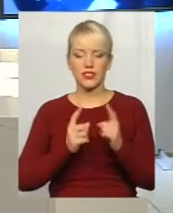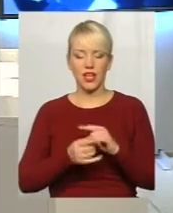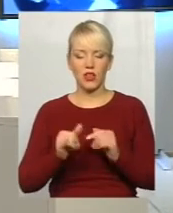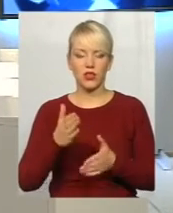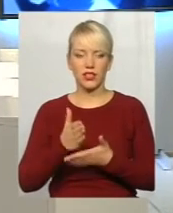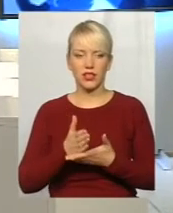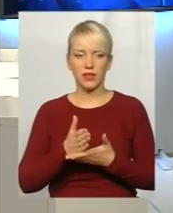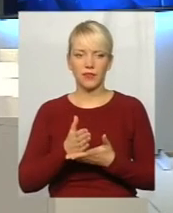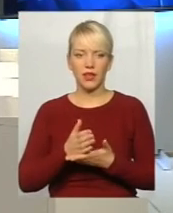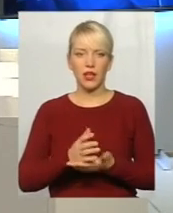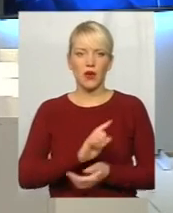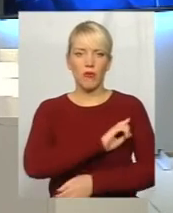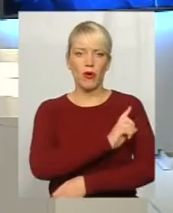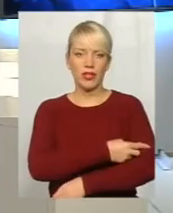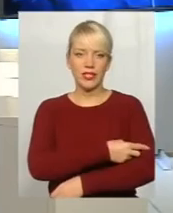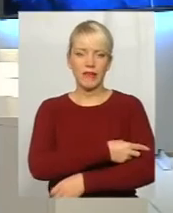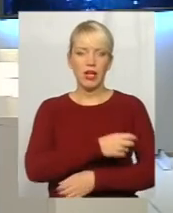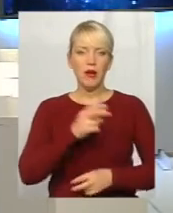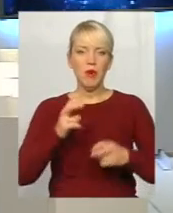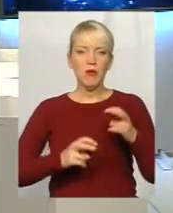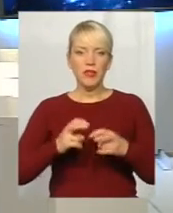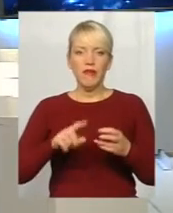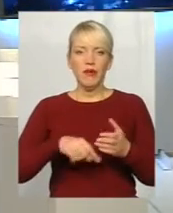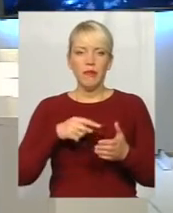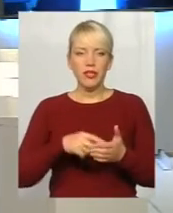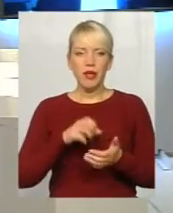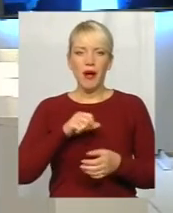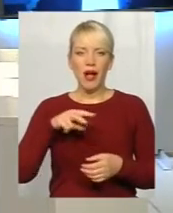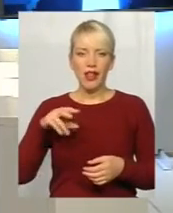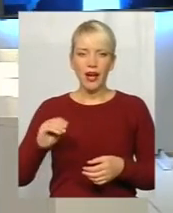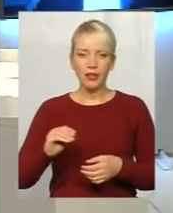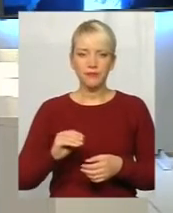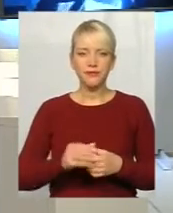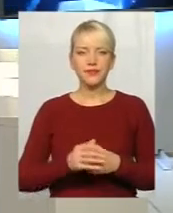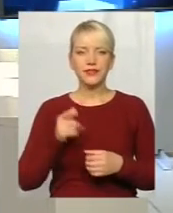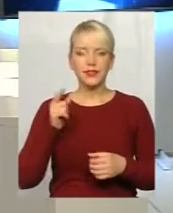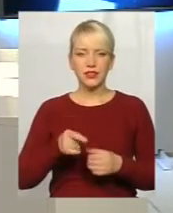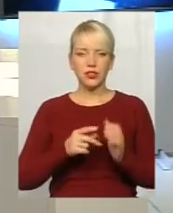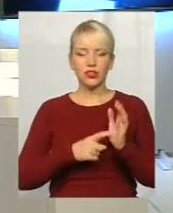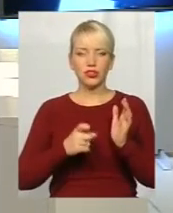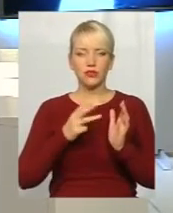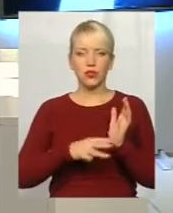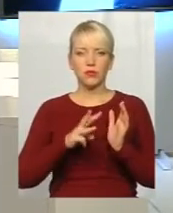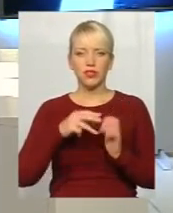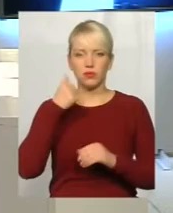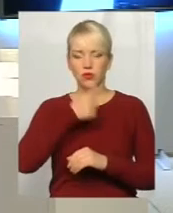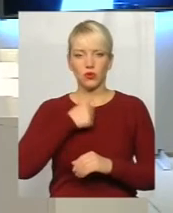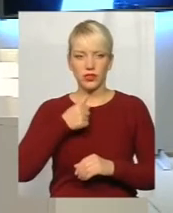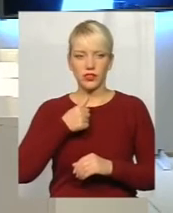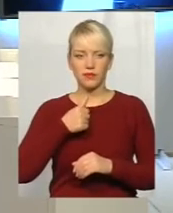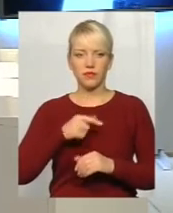сьогодні досить прогресивним, промисловим містом. Але в 1683 році